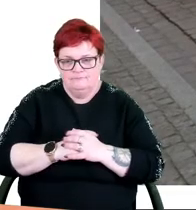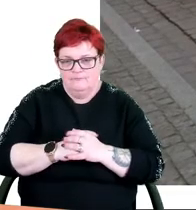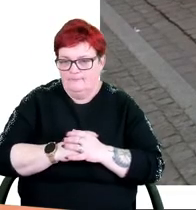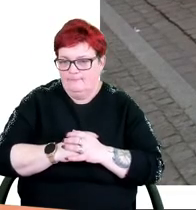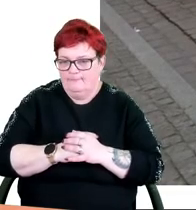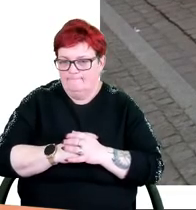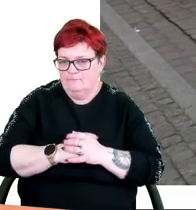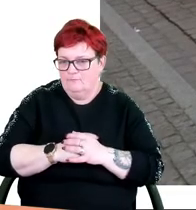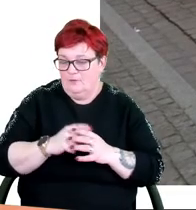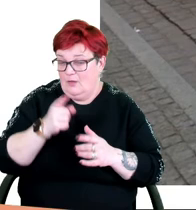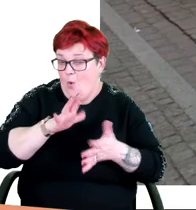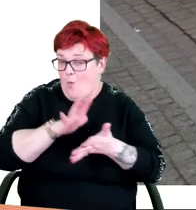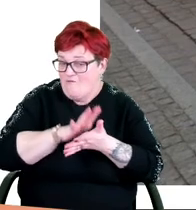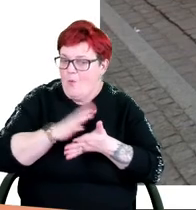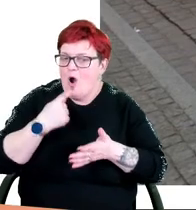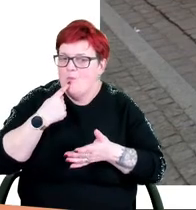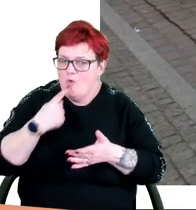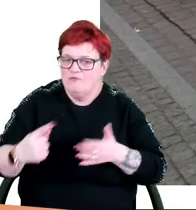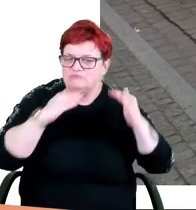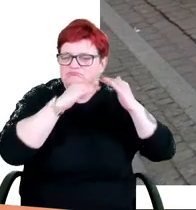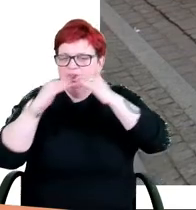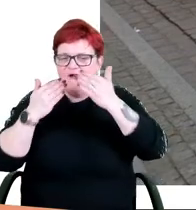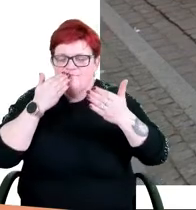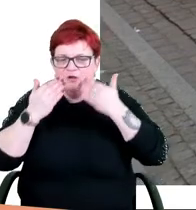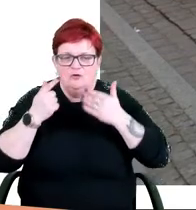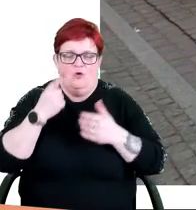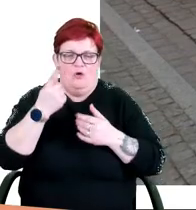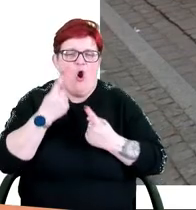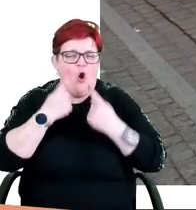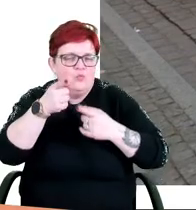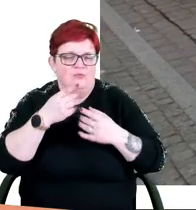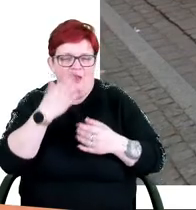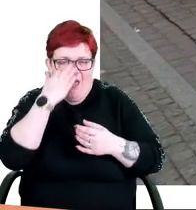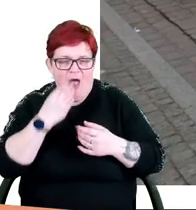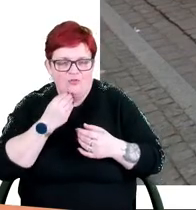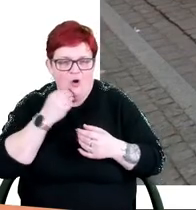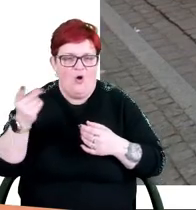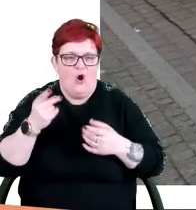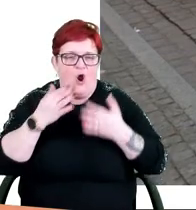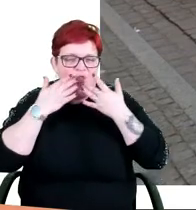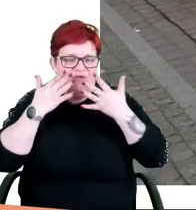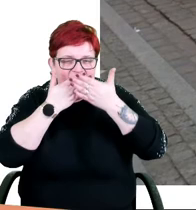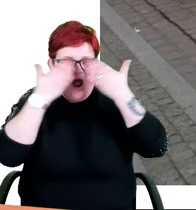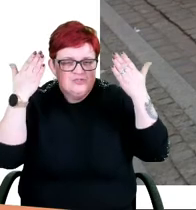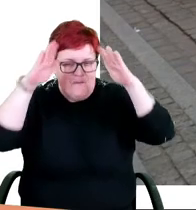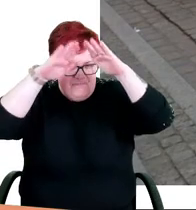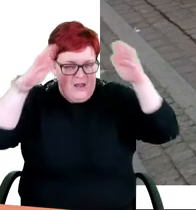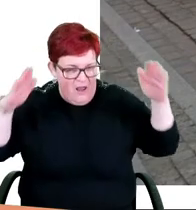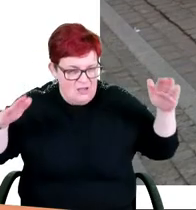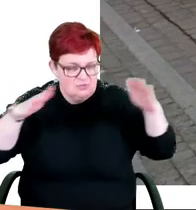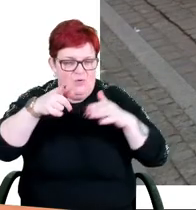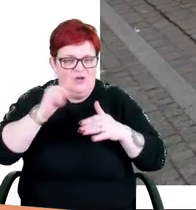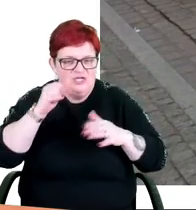Ustalenia uchwały ujednolicają wygląd ogródków letnich, narzucając kremowy kolor parasoli oraz